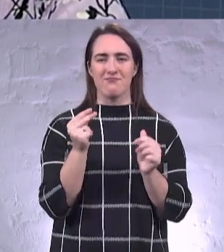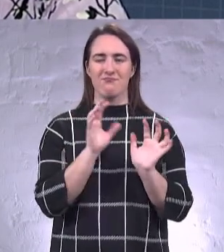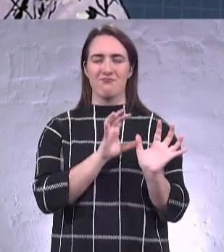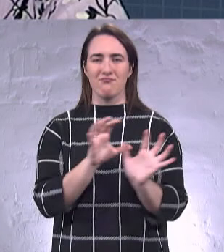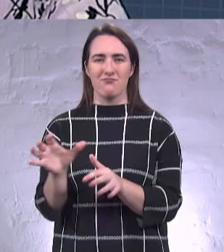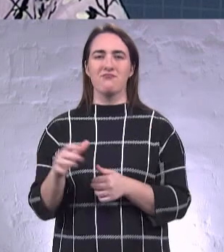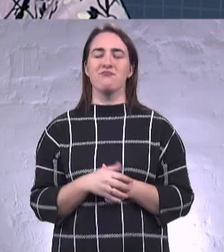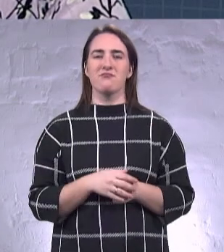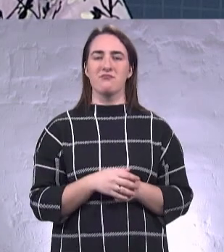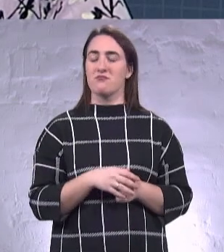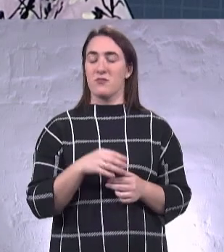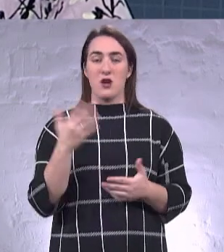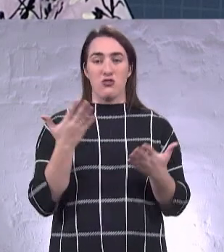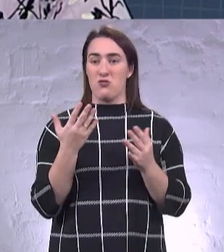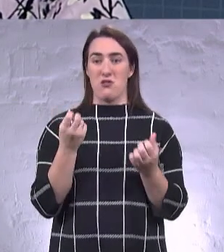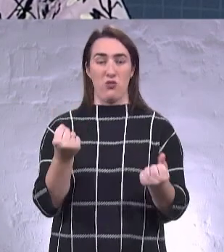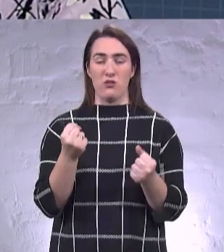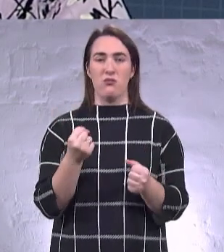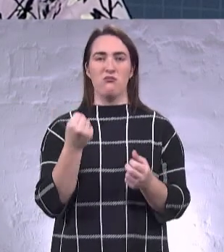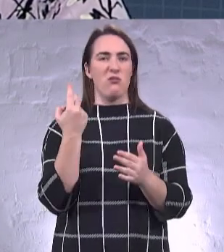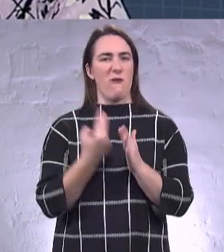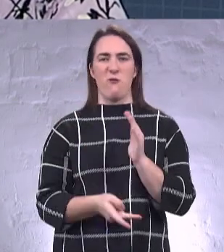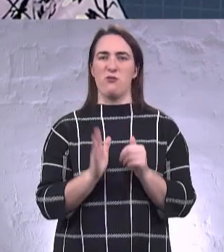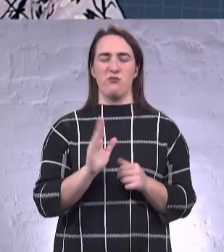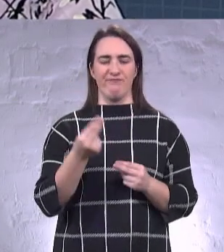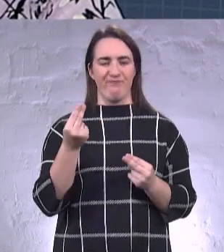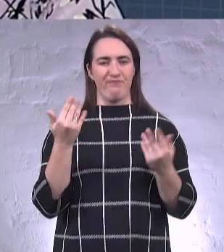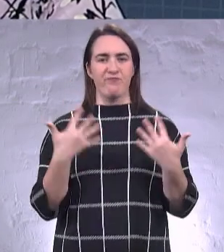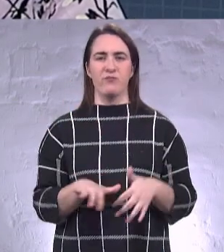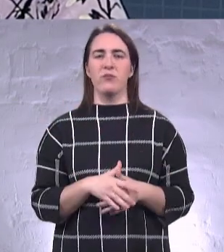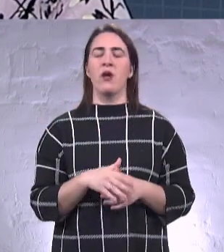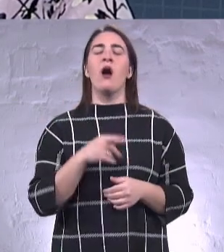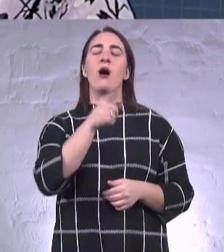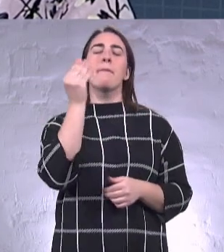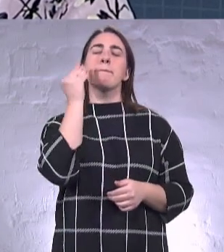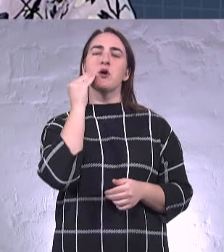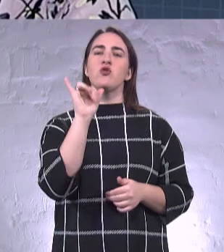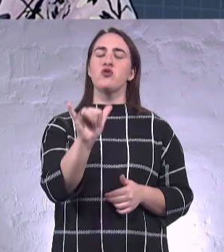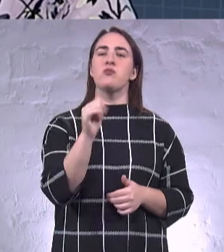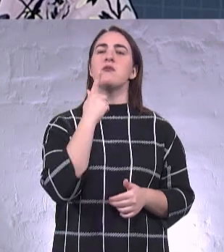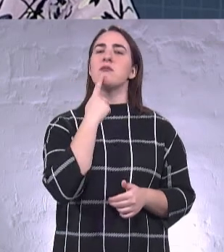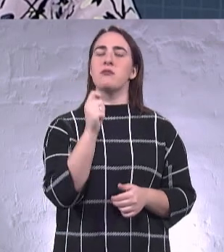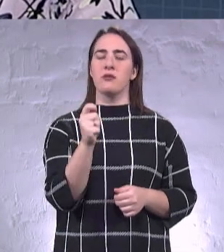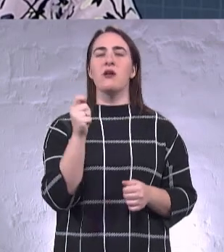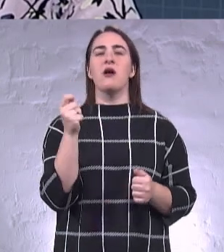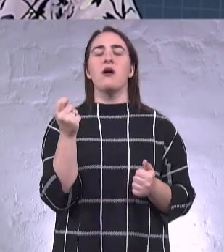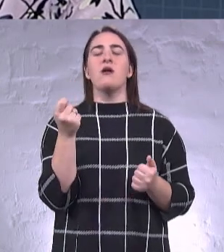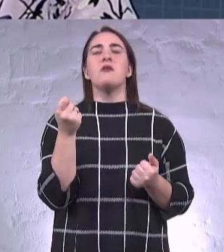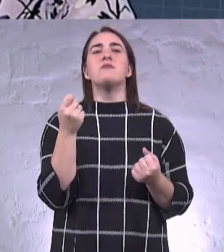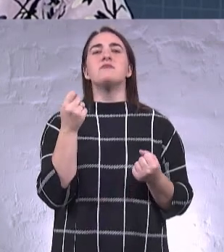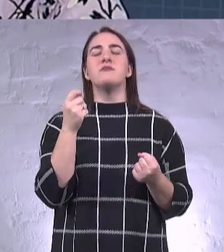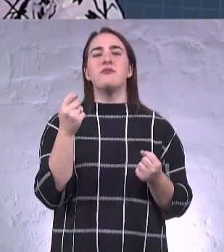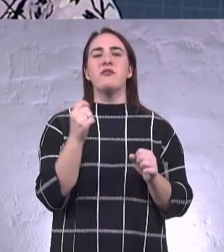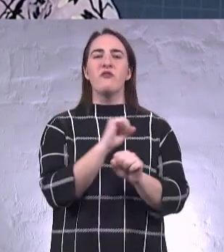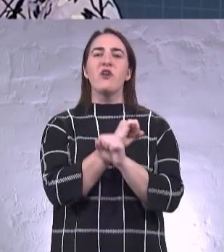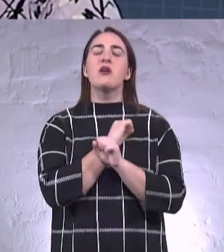рахунку дефолт. Як ви ставитеся взагалі до питання карантину вихідного дня? Мер вчора був в студії і сказав, що він проти і в Одесі такого